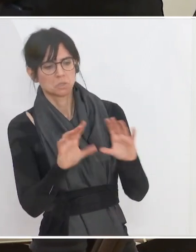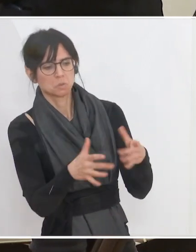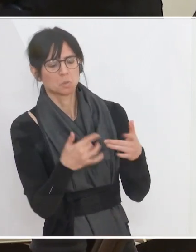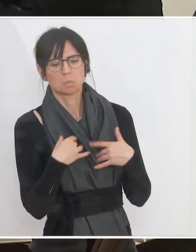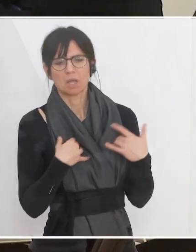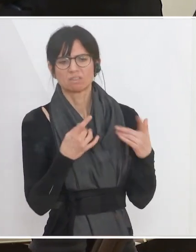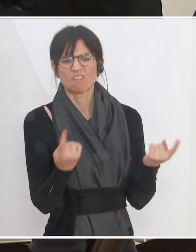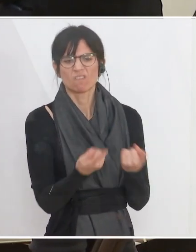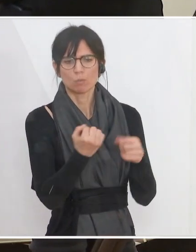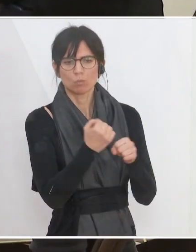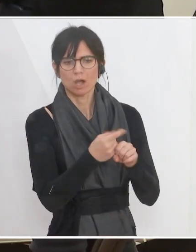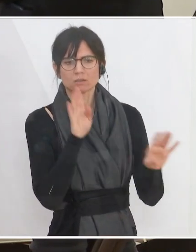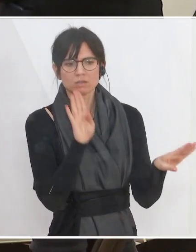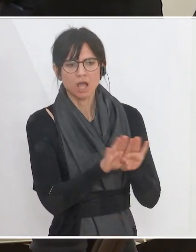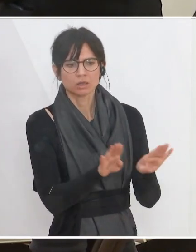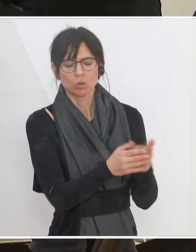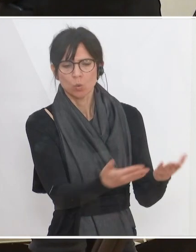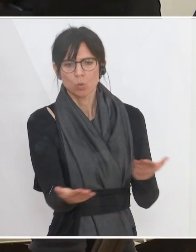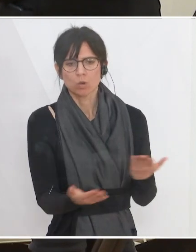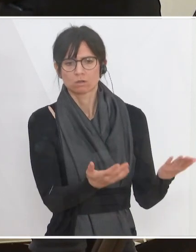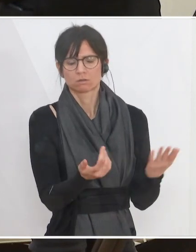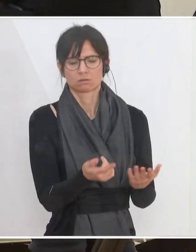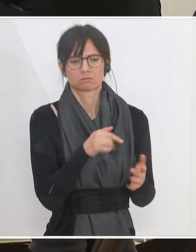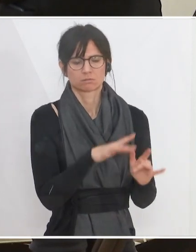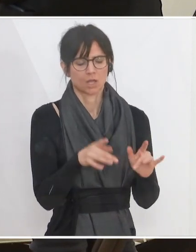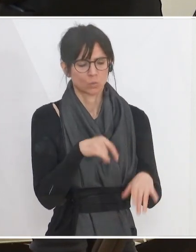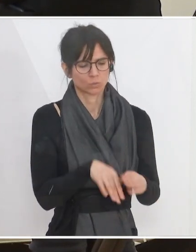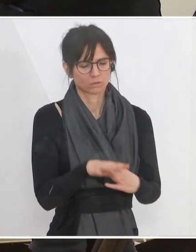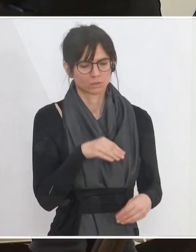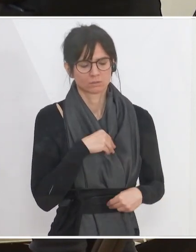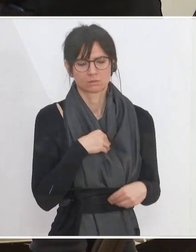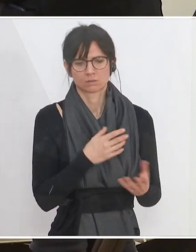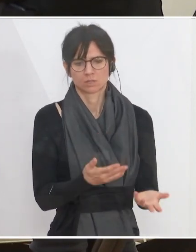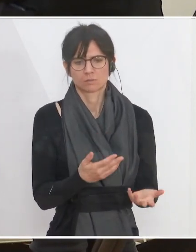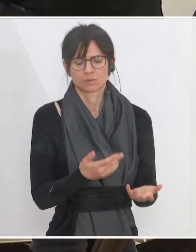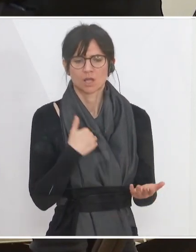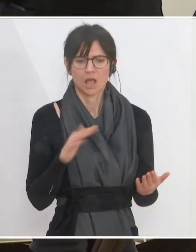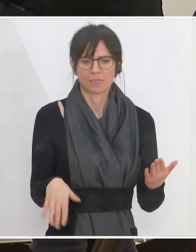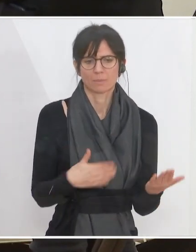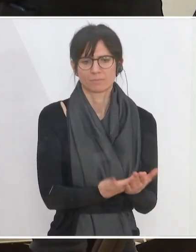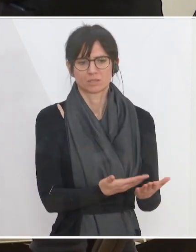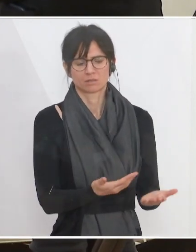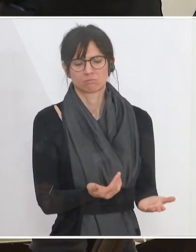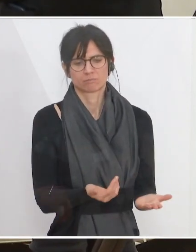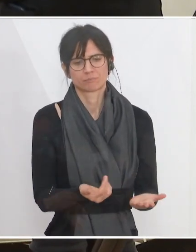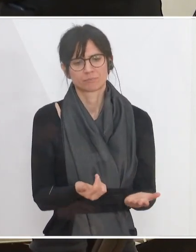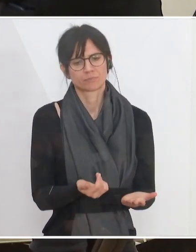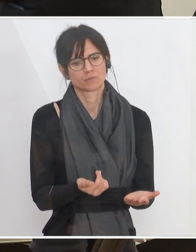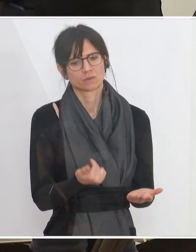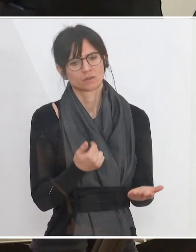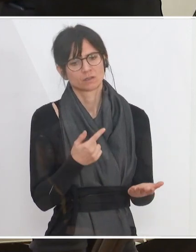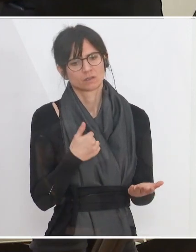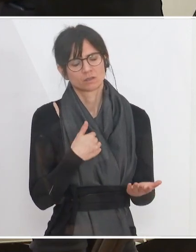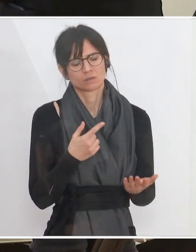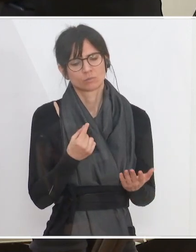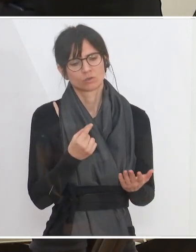wo ihr inseratet, Ziel sein sollen, ja, dass man Unternehmer, welche Angebote sich annehmen können, dass die